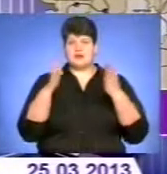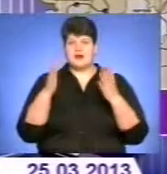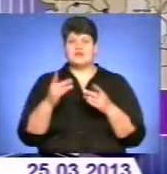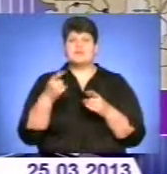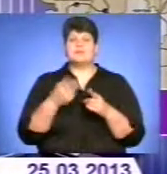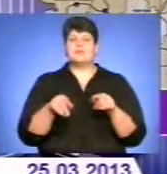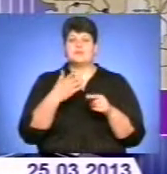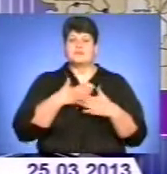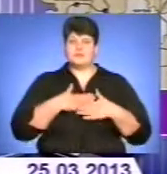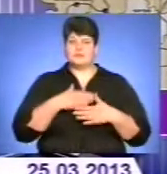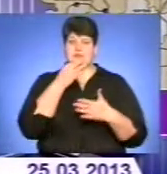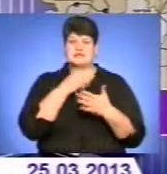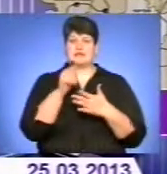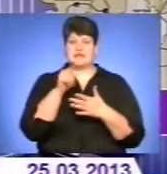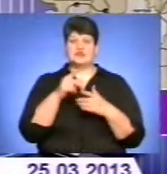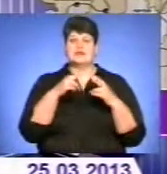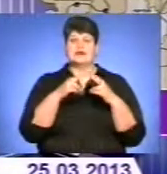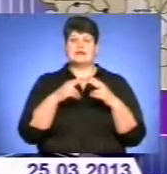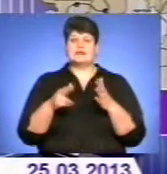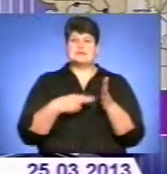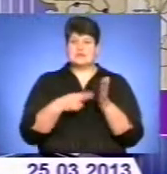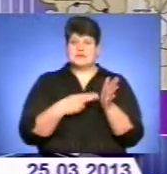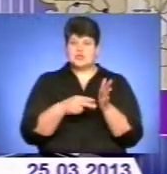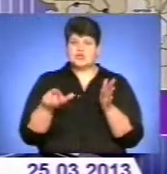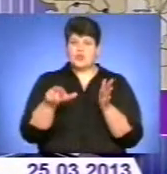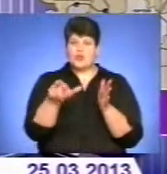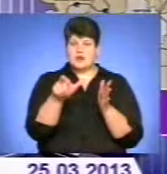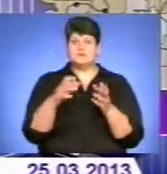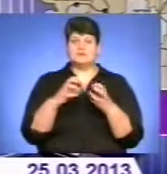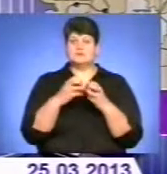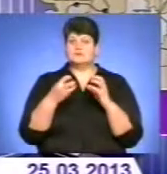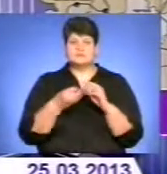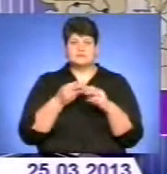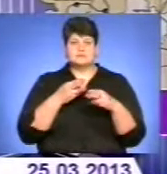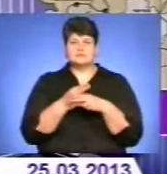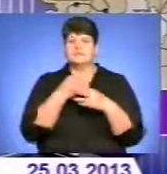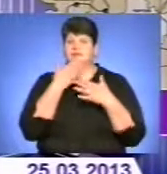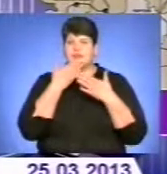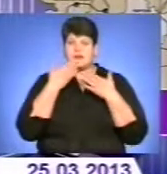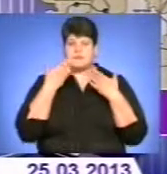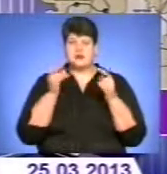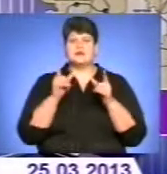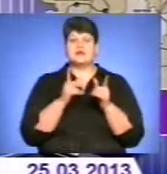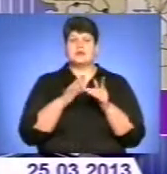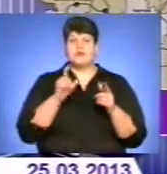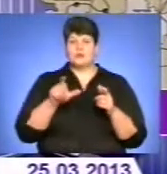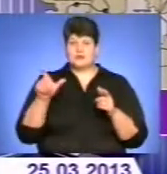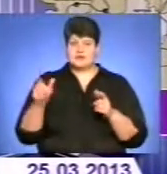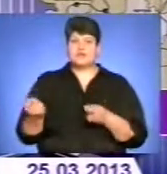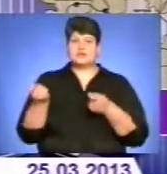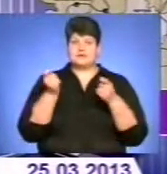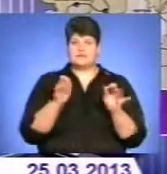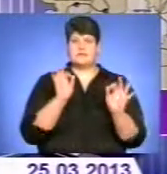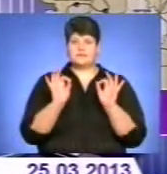колії заторів немає. І сьогодні до всіх начальних пунктів залізниця доставляє пасажирів. Це, мабуть, один із транспортів,